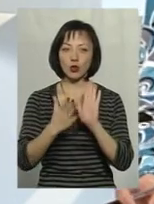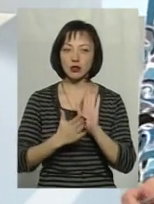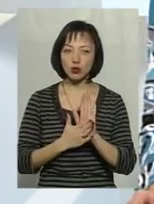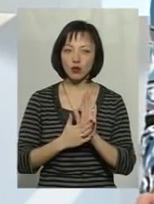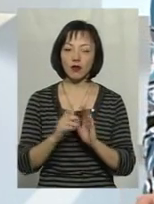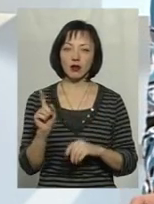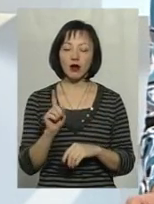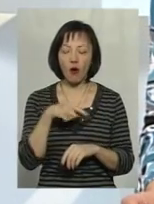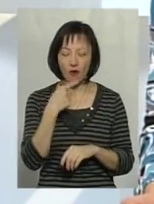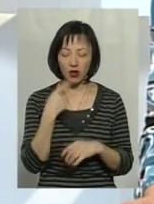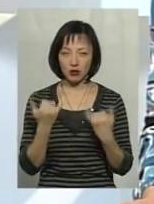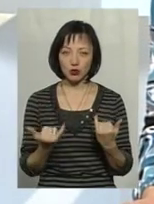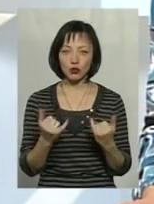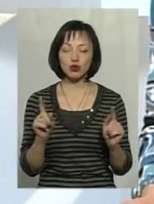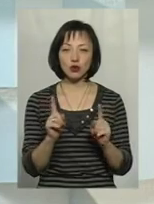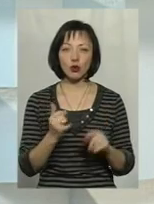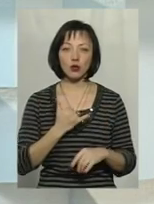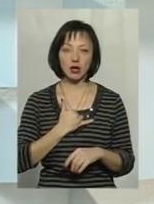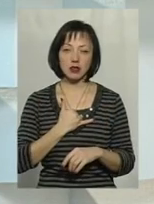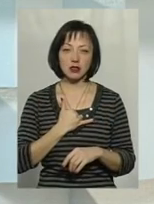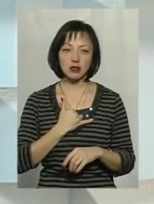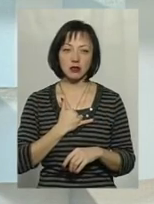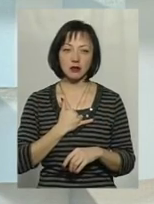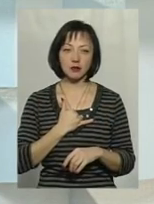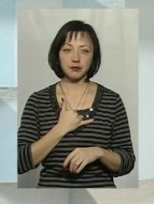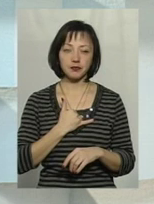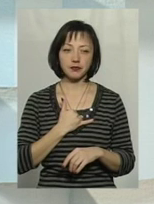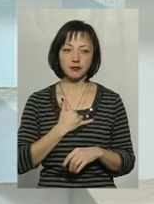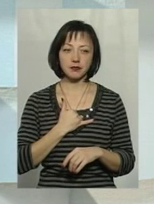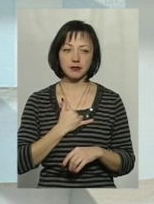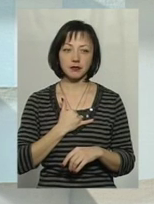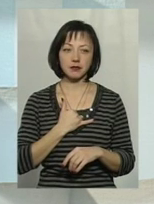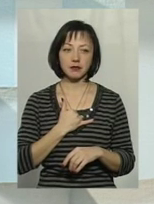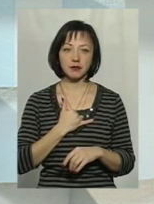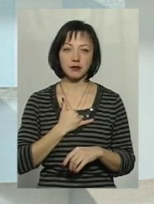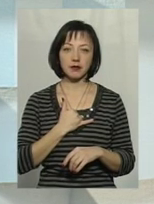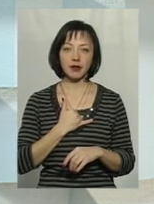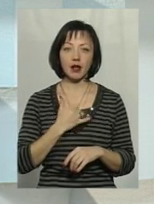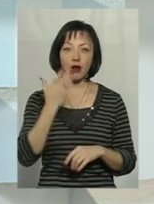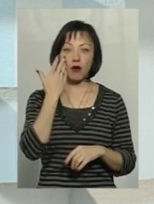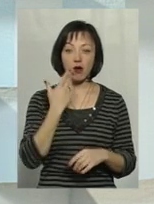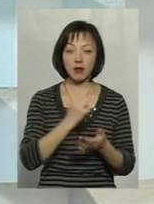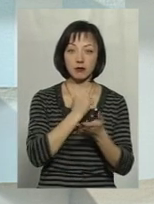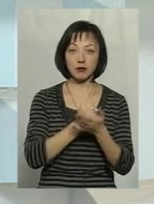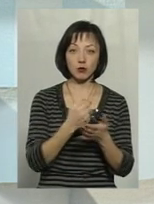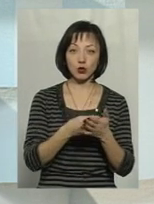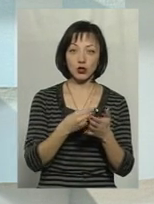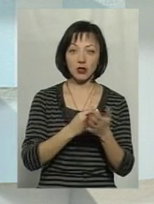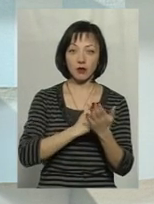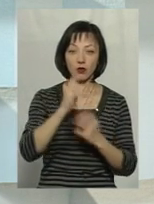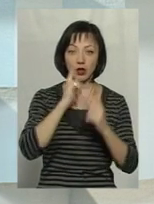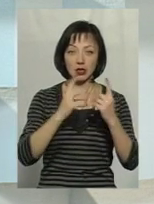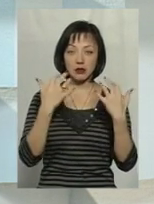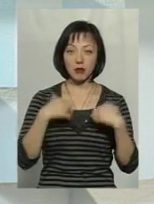те, що в нас з прийняттям бюджета Верховної Ради забрали ті